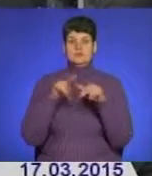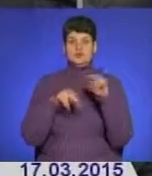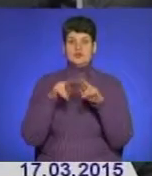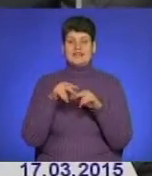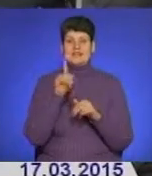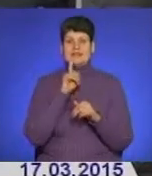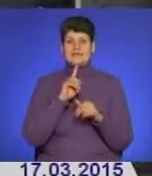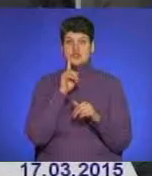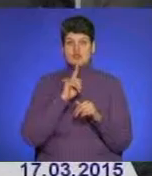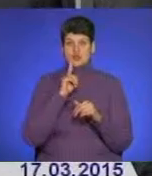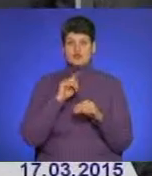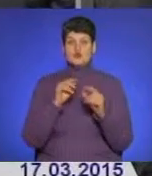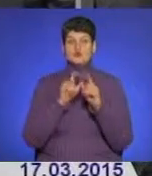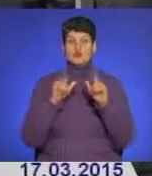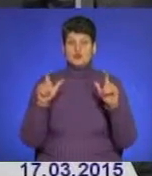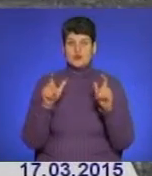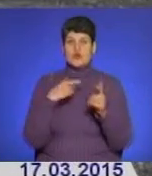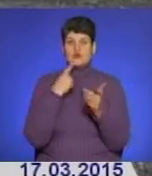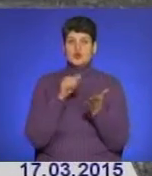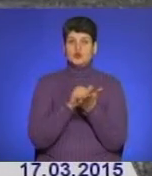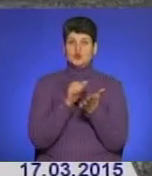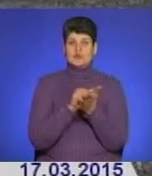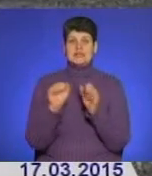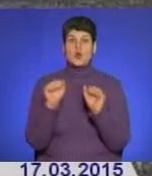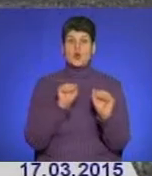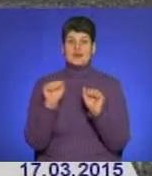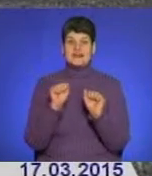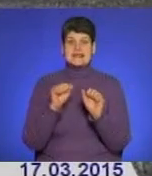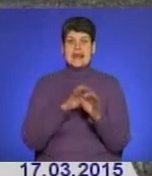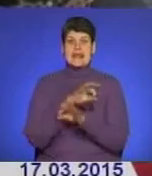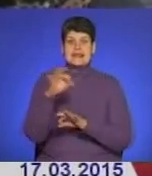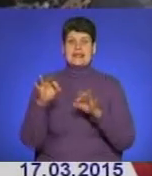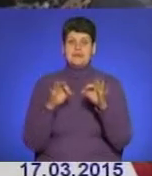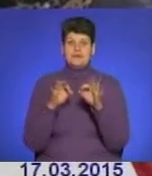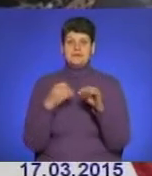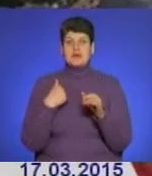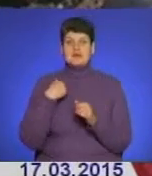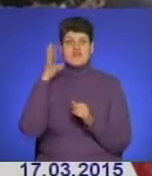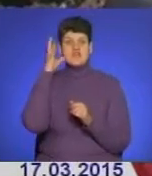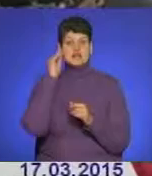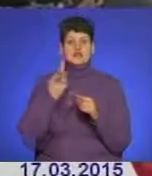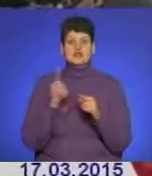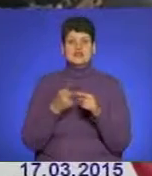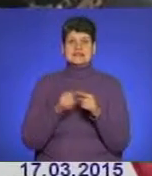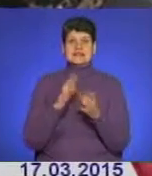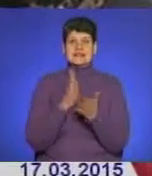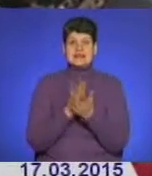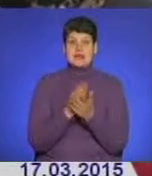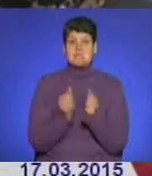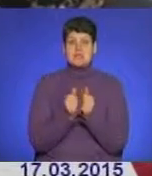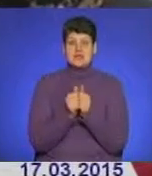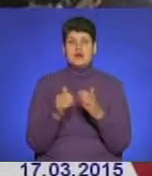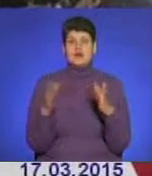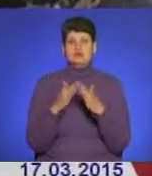під тимчасову споруду, посилаючись на документи управління архітектури. Ми вважаємо, що це є прибудункова територія, може, що це є